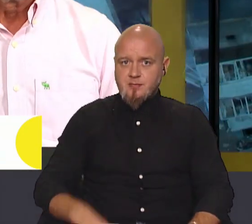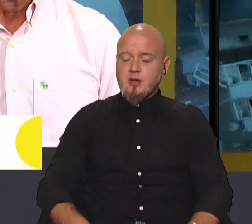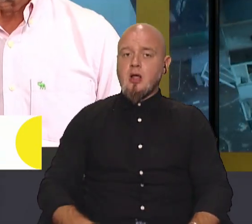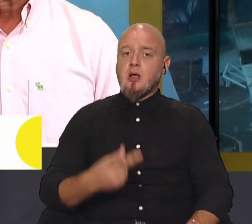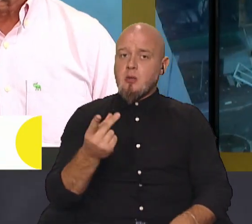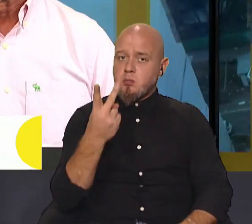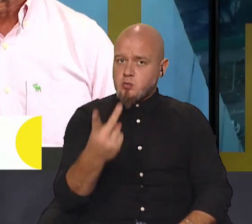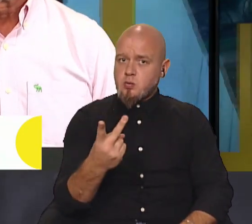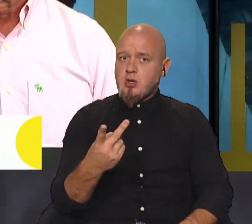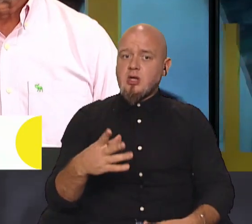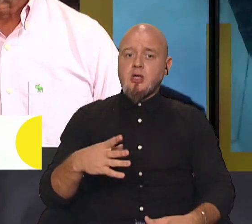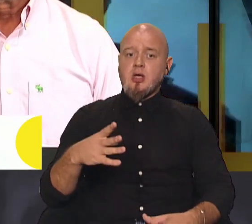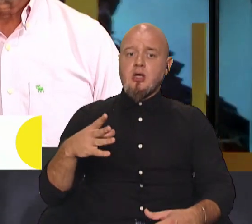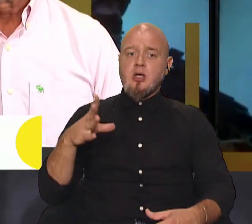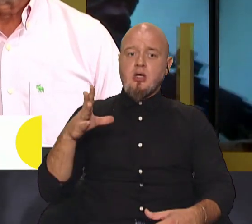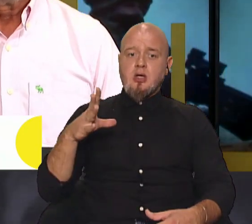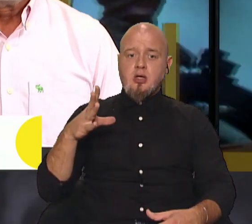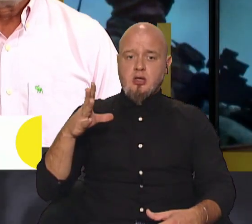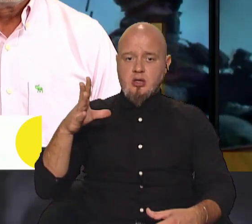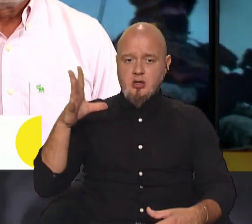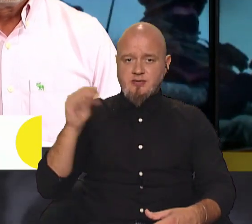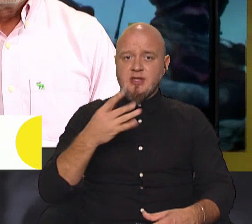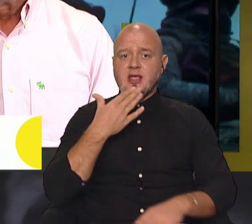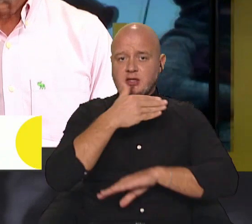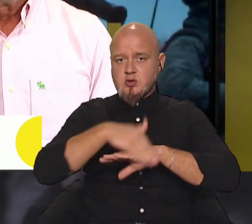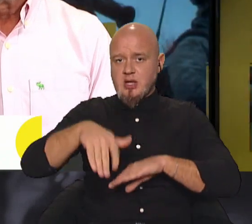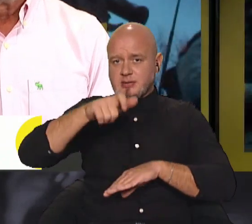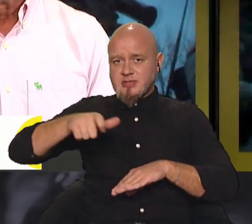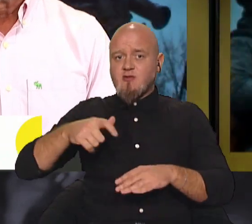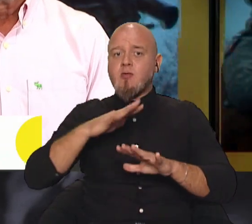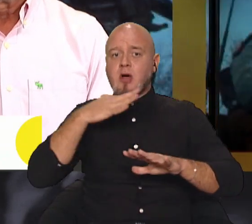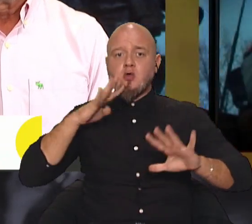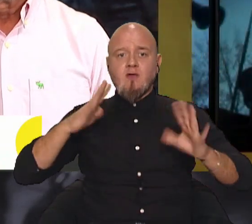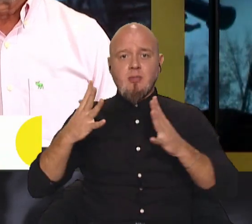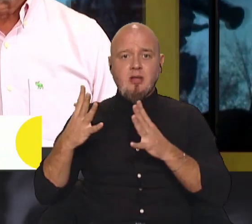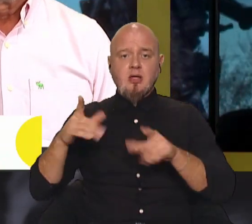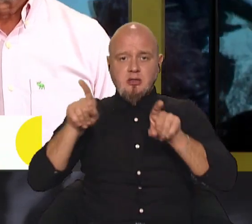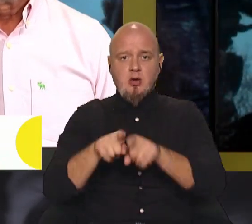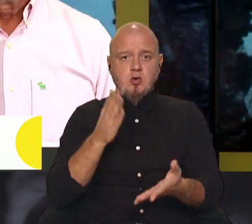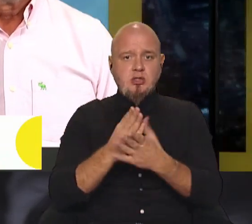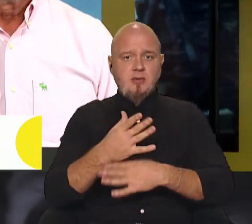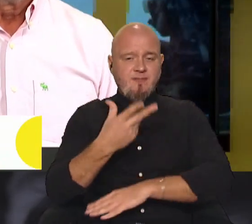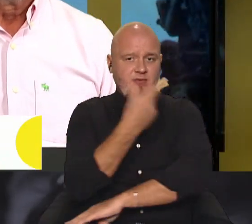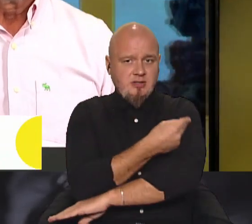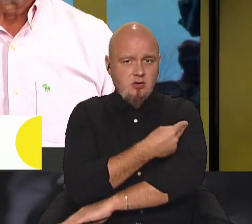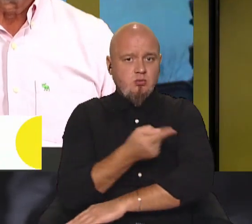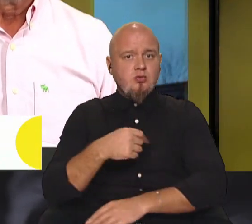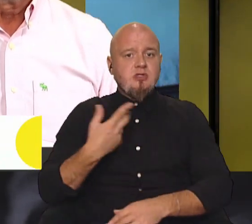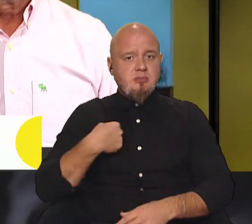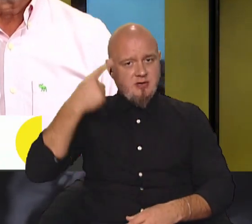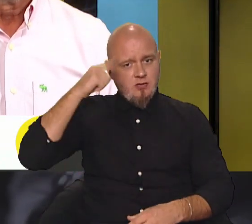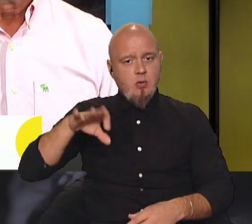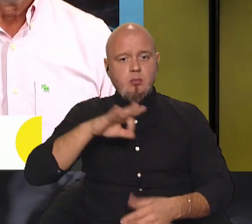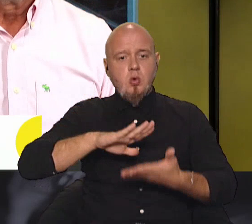по-друге, усі іноземці в багатьох випадках також є вакцинованими. Тому, наскільки мені відомо, про стан